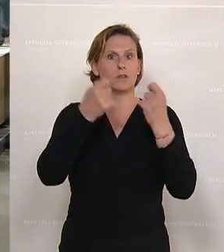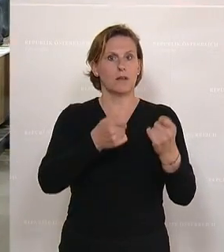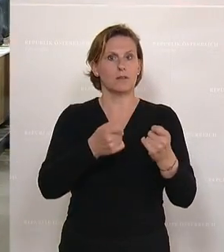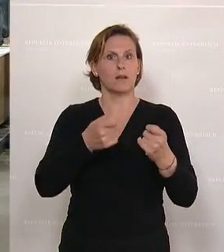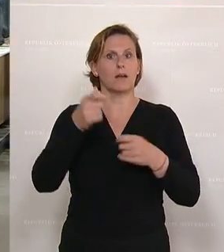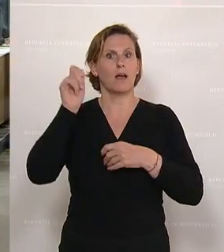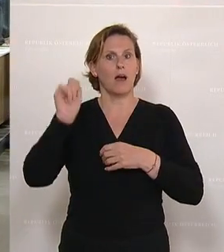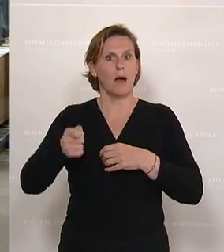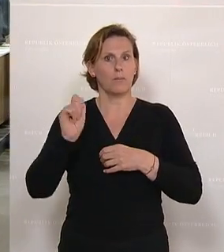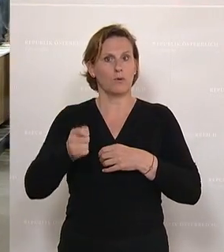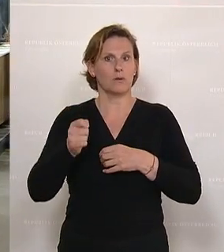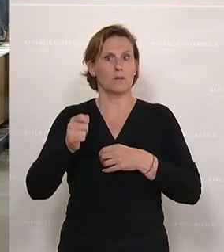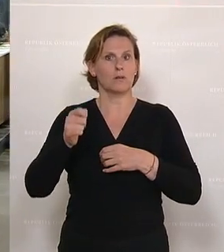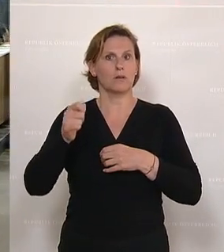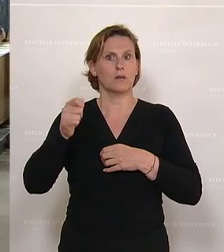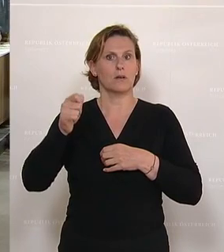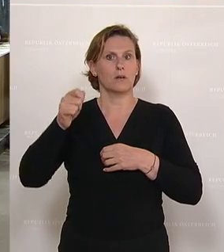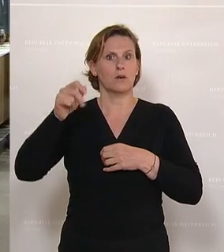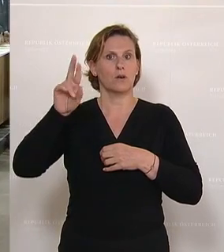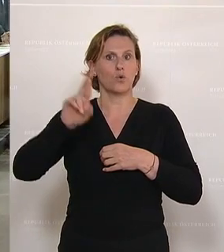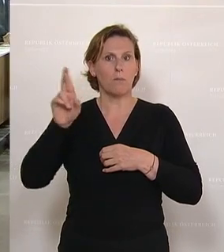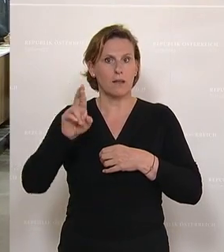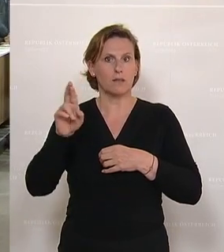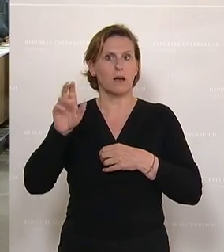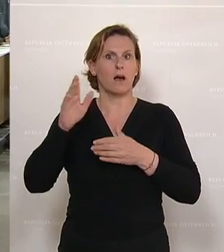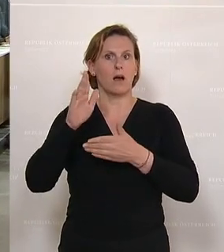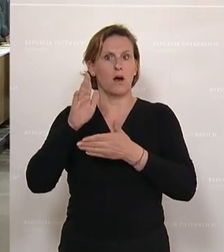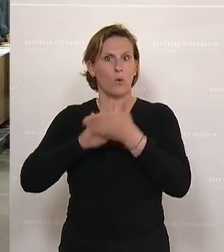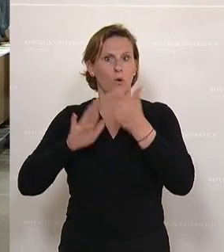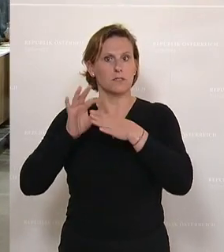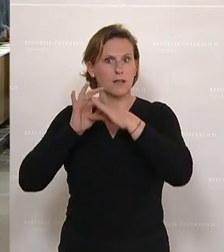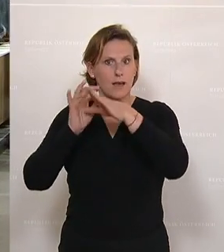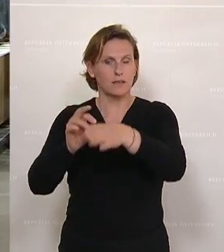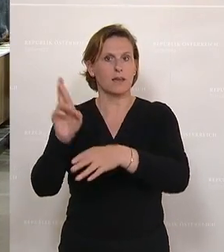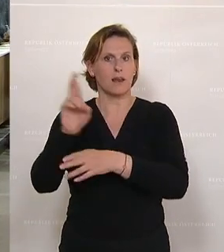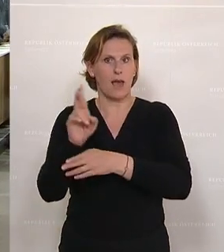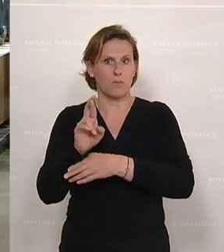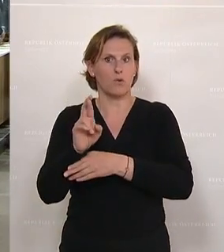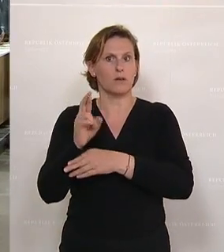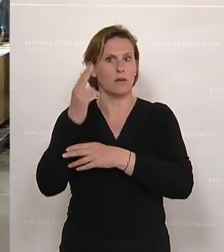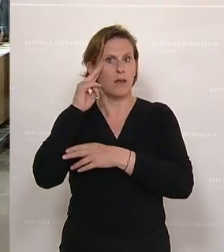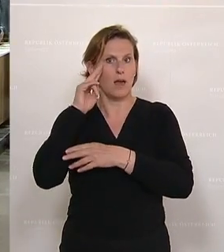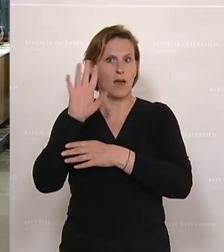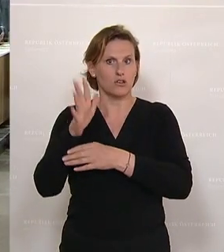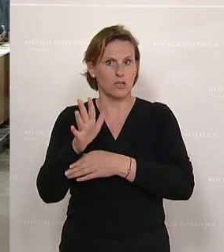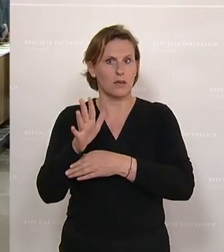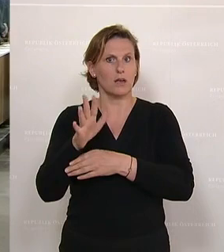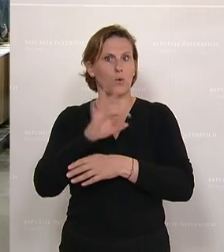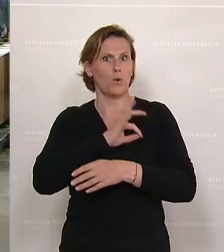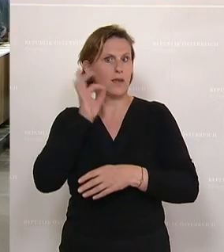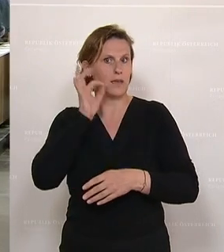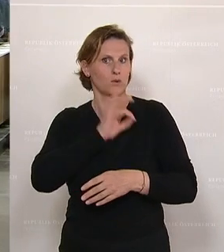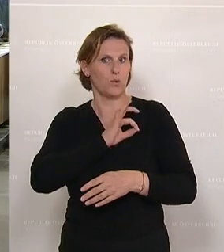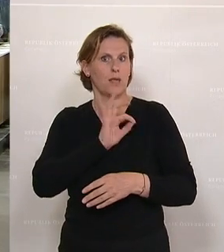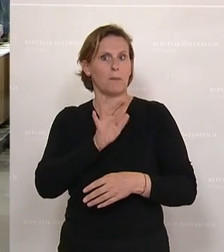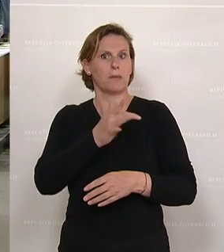Mit diesen Gasreserven soll Österreich besser für einen möglichen Gaslieferstopp aus Russland gewappnet sein und generell